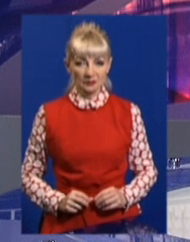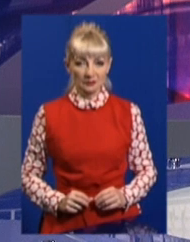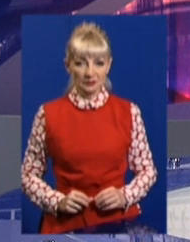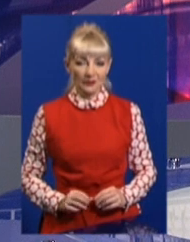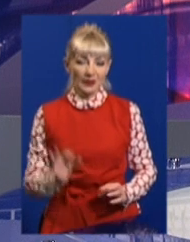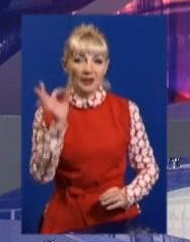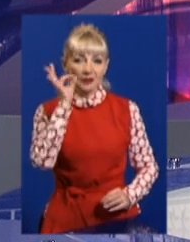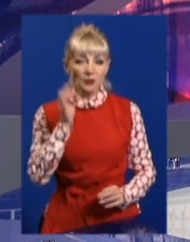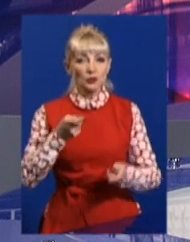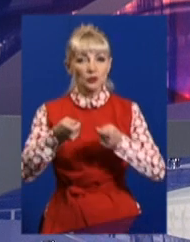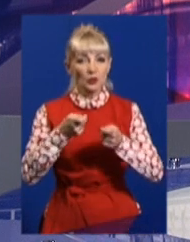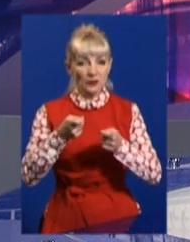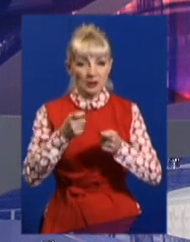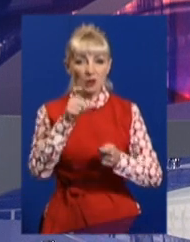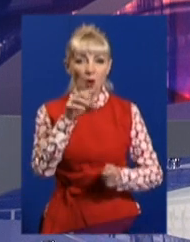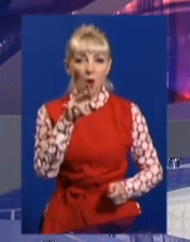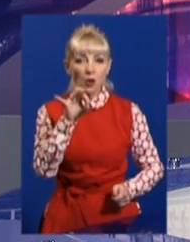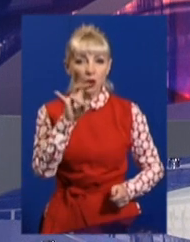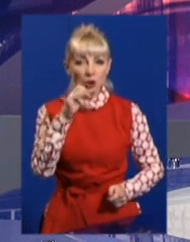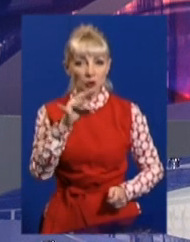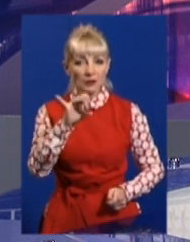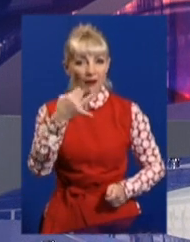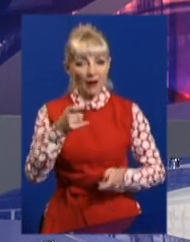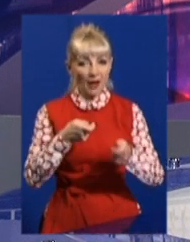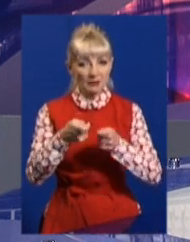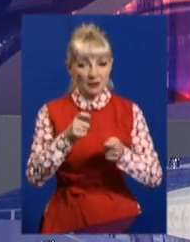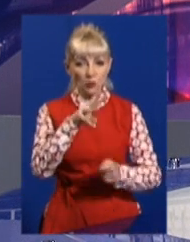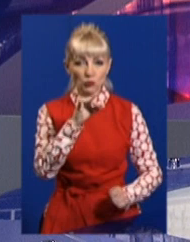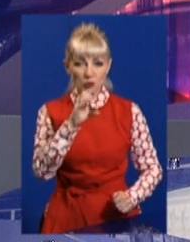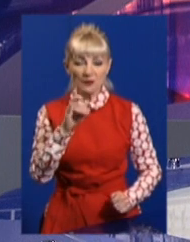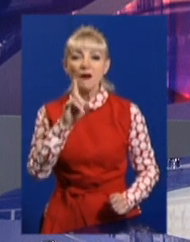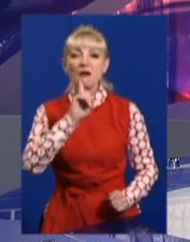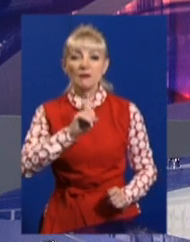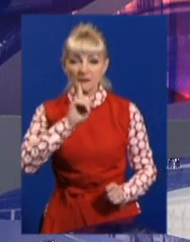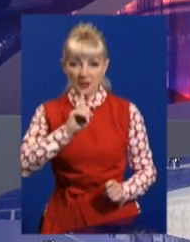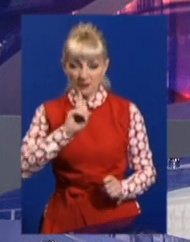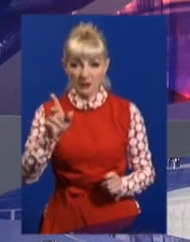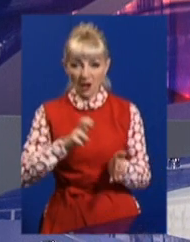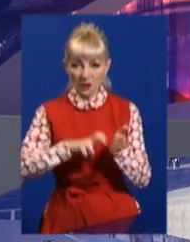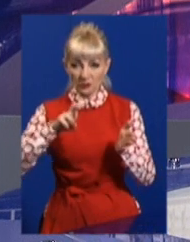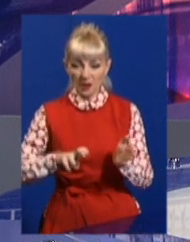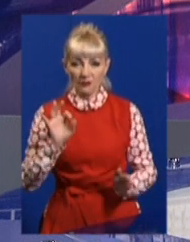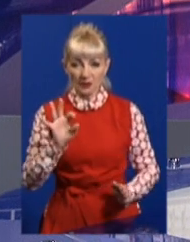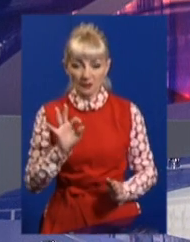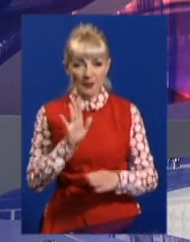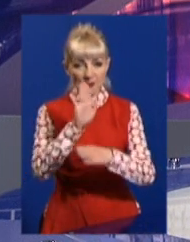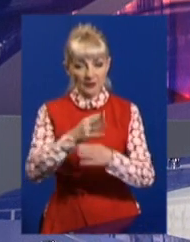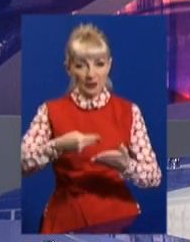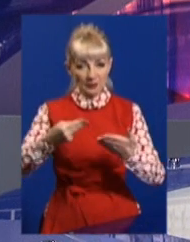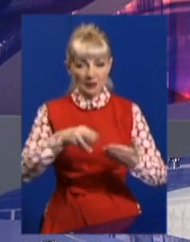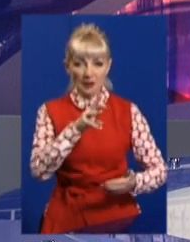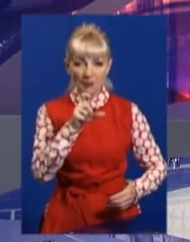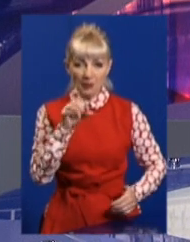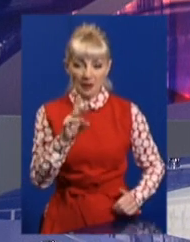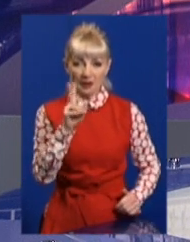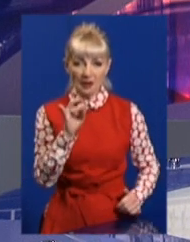Нагадаємо, очільника Холодногірської райадміністрації Максима Мусєєва тимчасово відсторонили у жовтні. Розпорядження підписав мер Геннадій